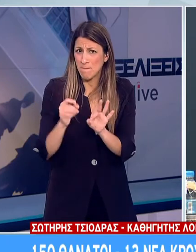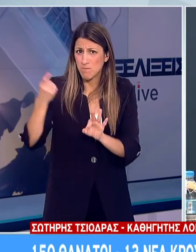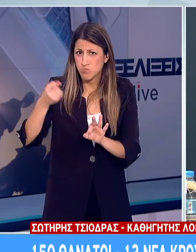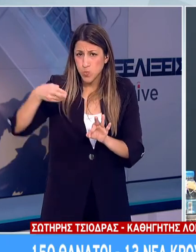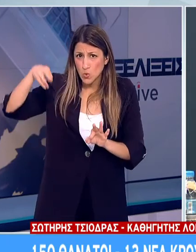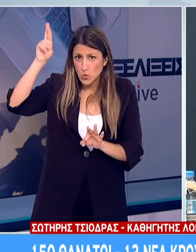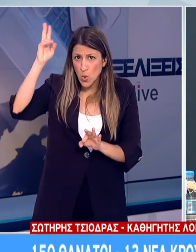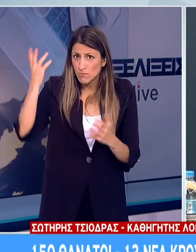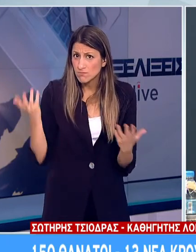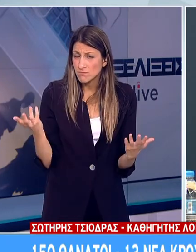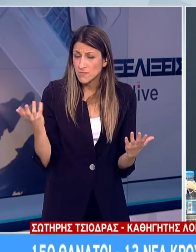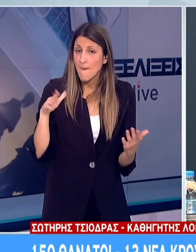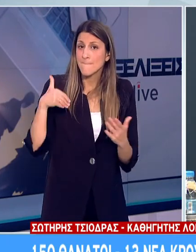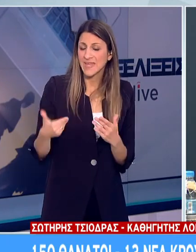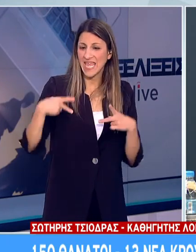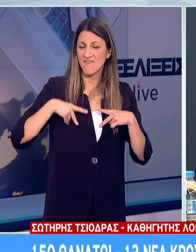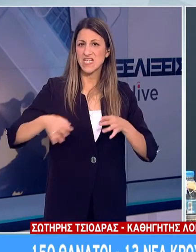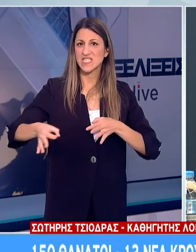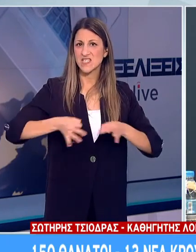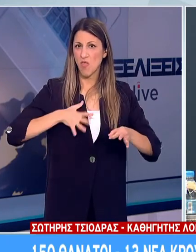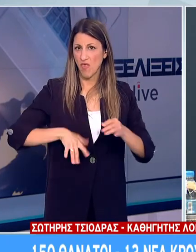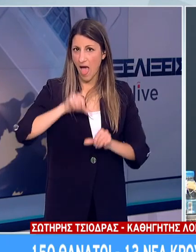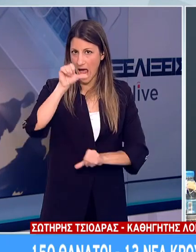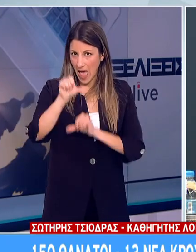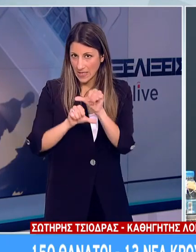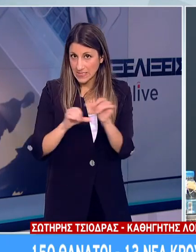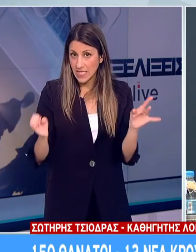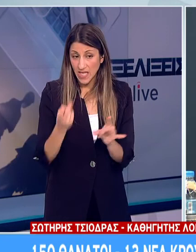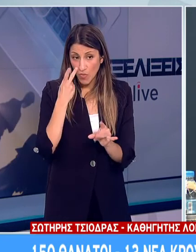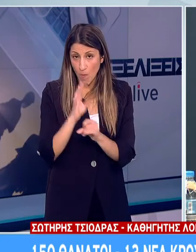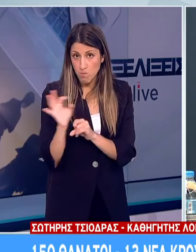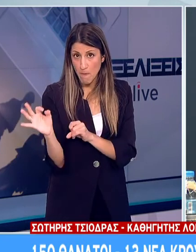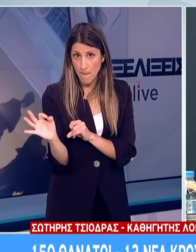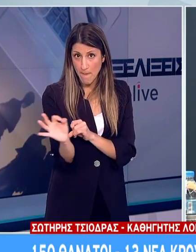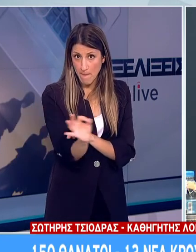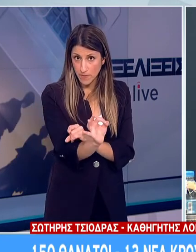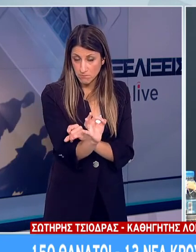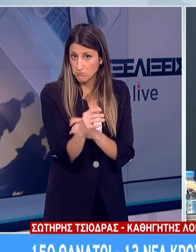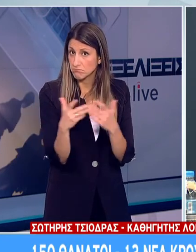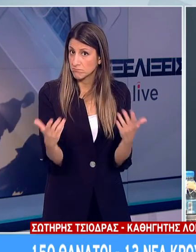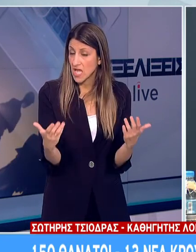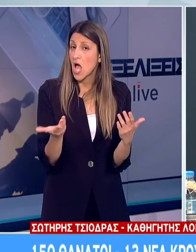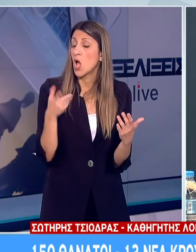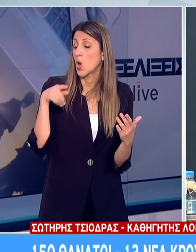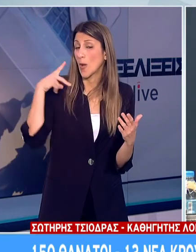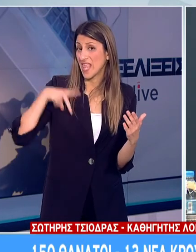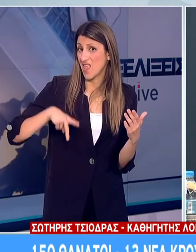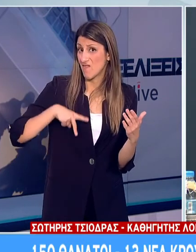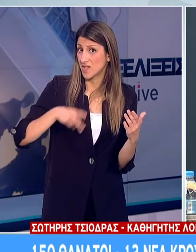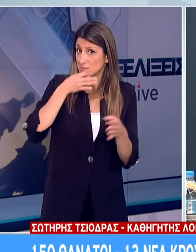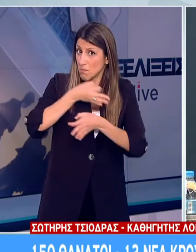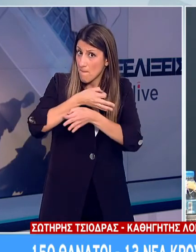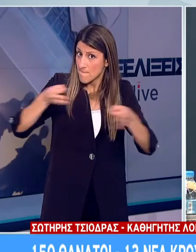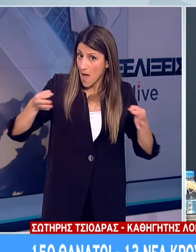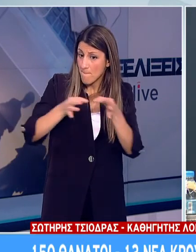υπάρξουν αλλαγές στο σχεδιασμό της κυβέρνησης που ήδη έχει ανακοινωθεί για περαιτέρω αποκλιμάκωση με βάση τη γενική εικόνα που παρατηρείται